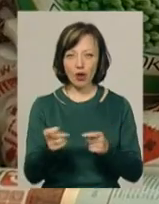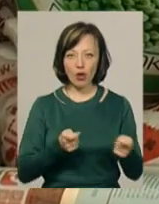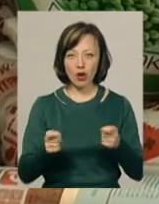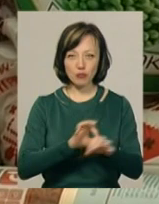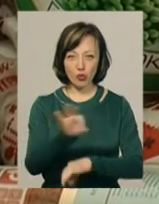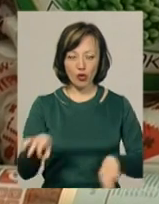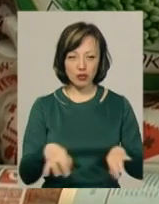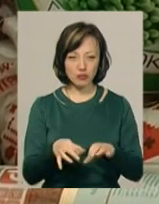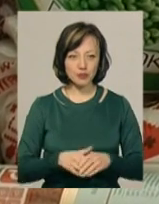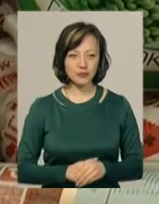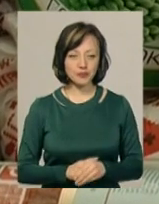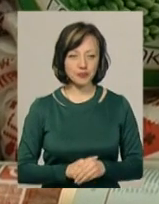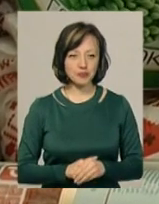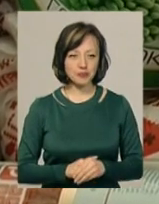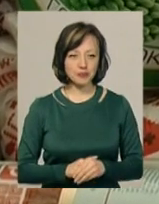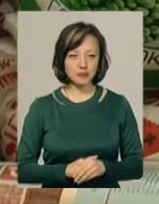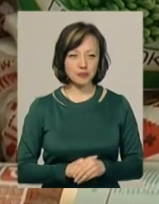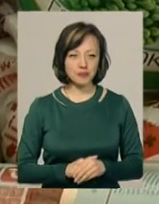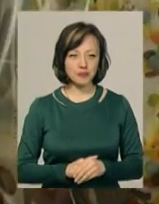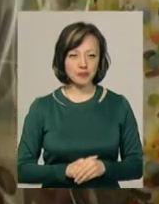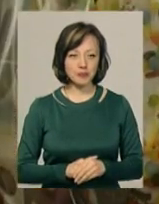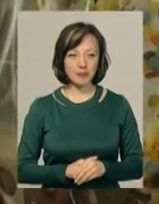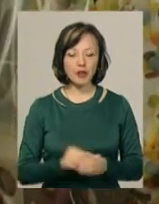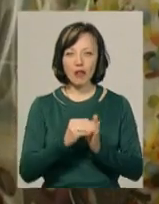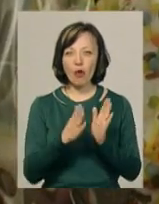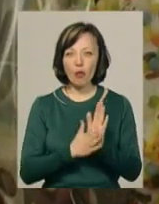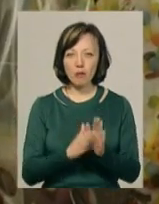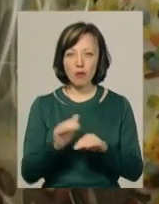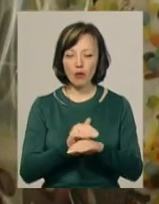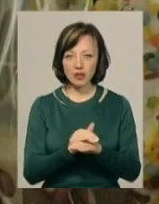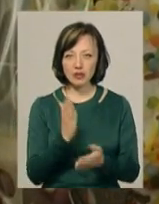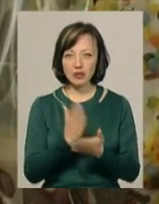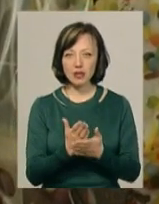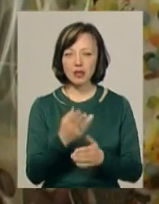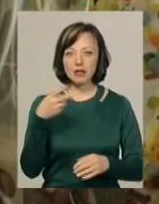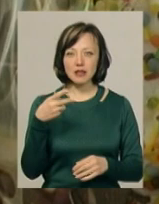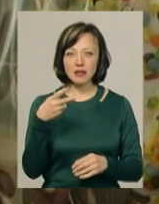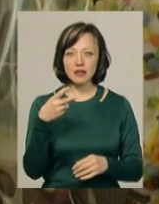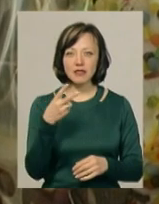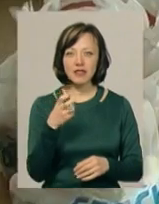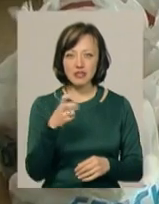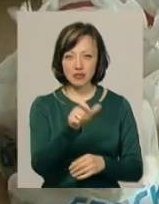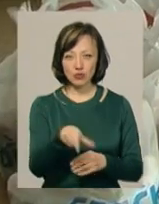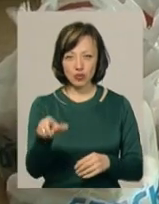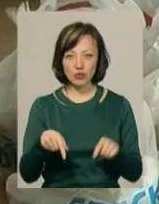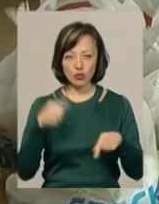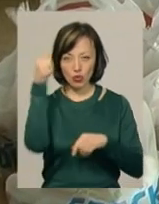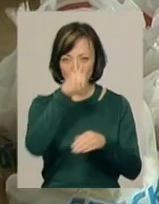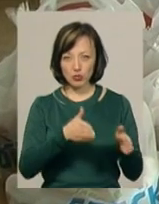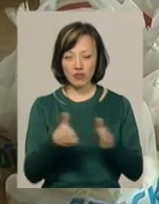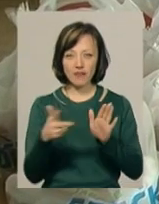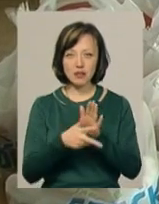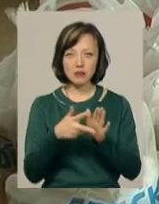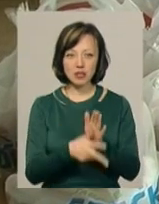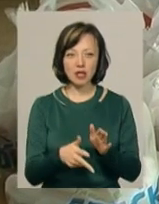проєкту «Мобільна робота з молоддю в Україні» Марина Березюк. На обліку в благодійників перебуває понад дві сотні підопічних. Цьогоріч підготували